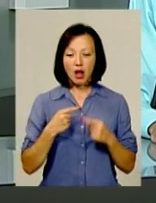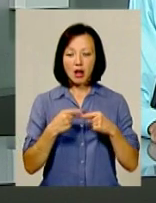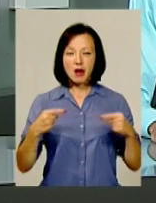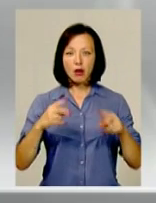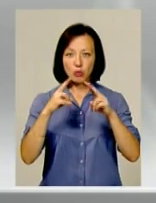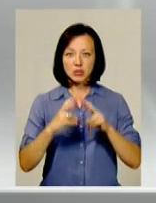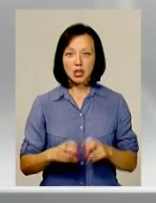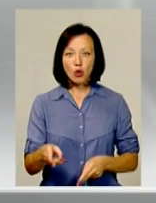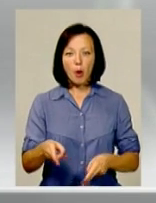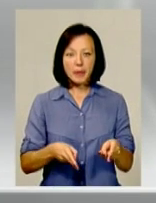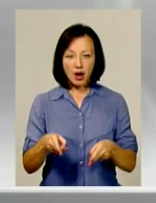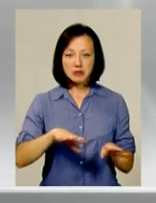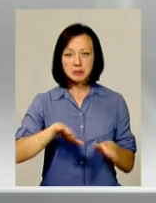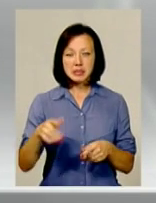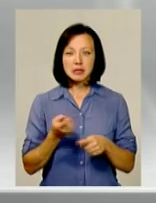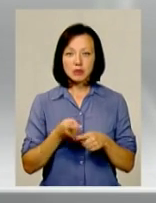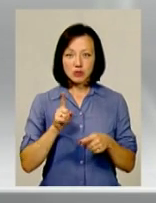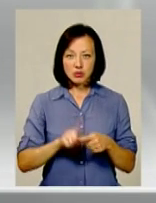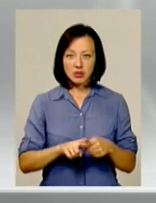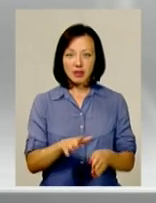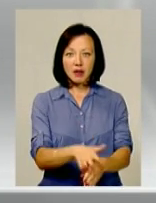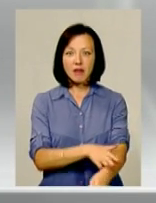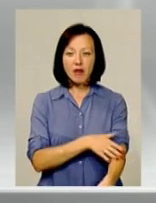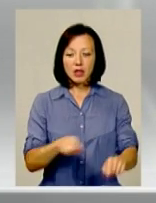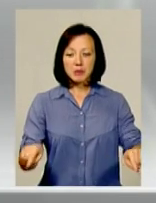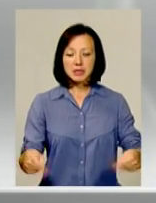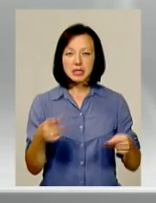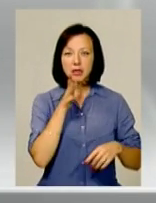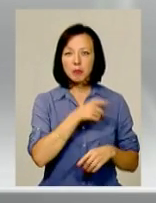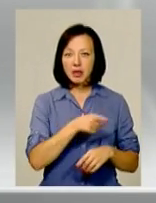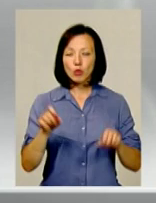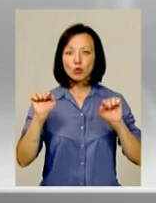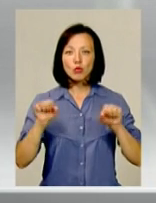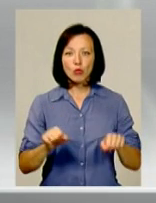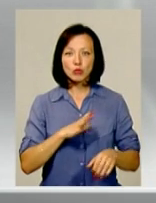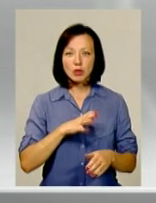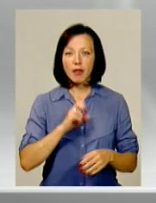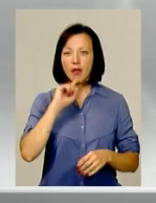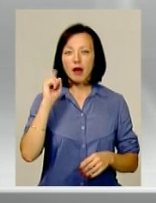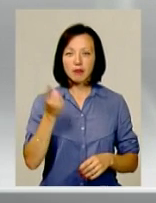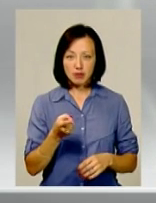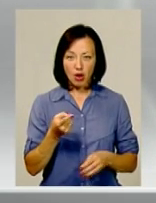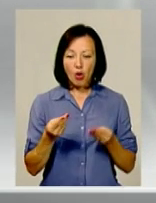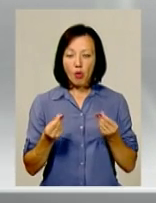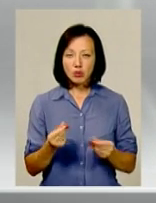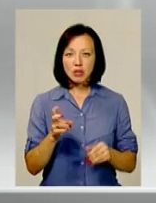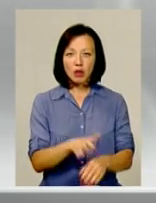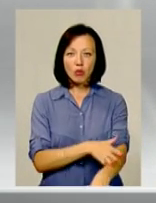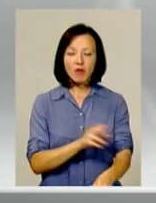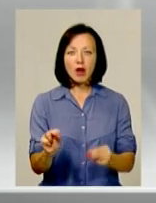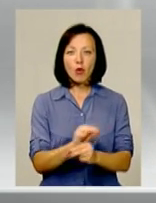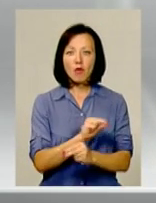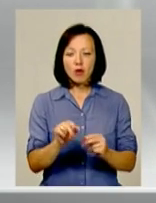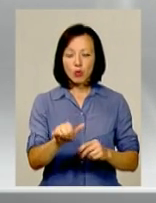обстежень і операція, після якої тривалий реабілітаційний період, який може затягнутися аж на рік. Коштів на довготривале